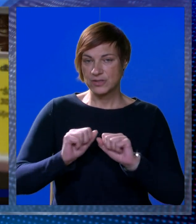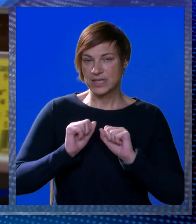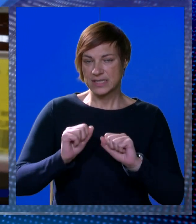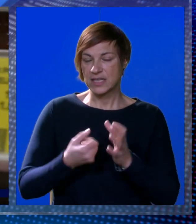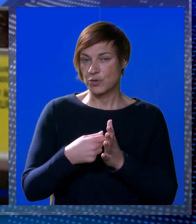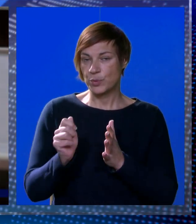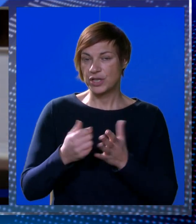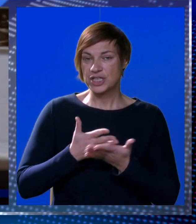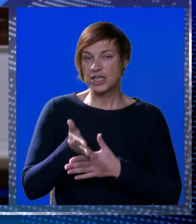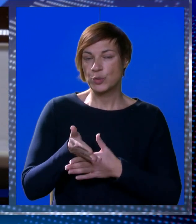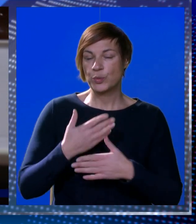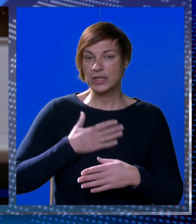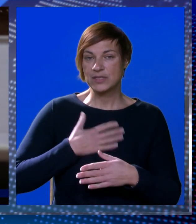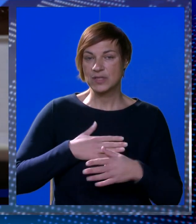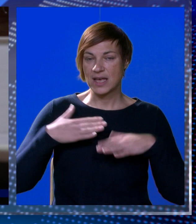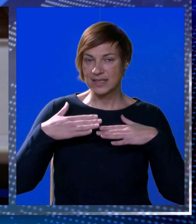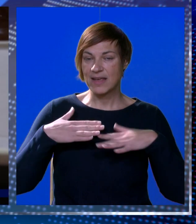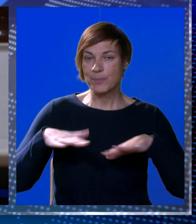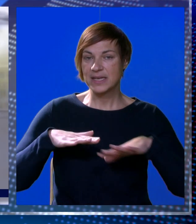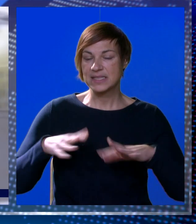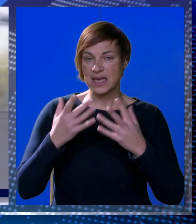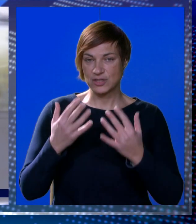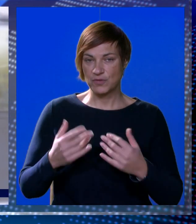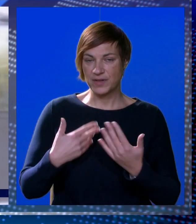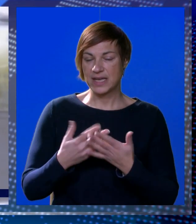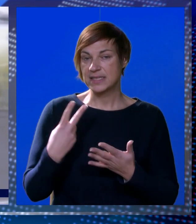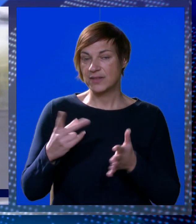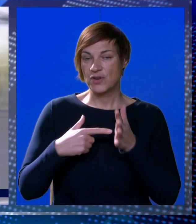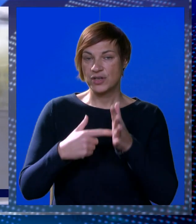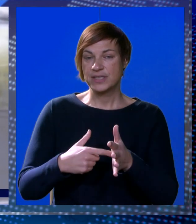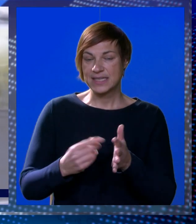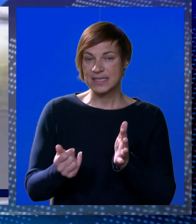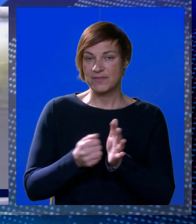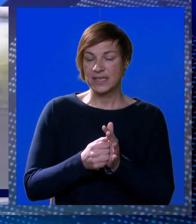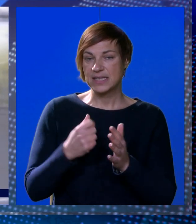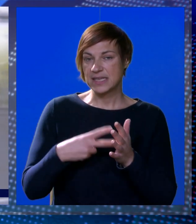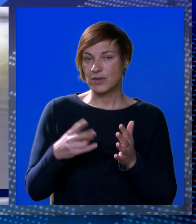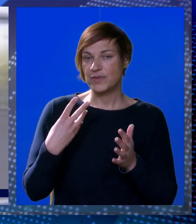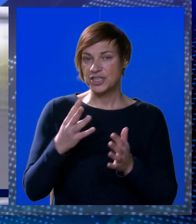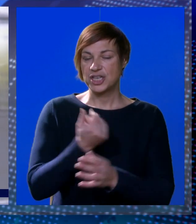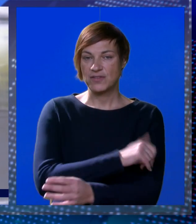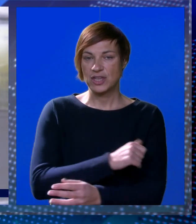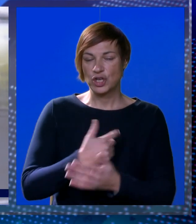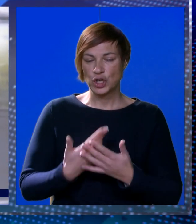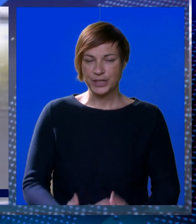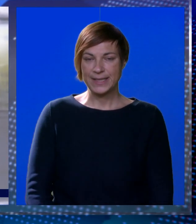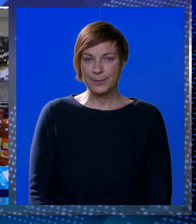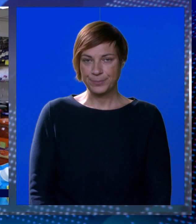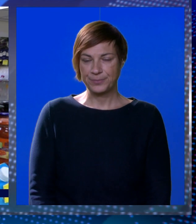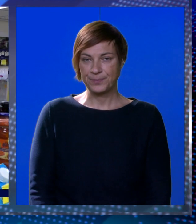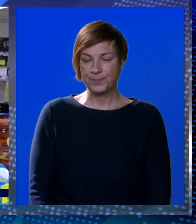udruge za zaštitu potrošača uputili su zahtjev Ministarstvu financija za dvojno iskazivanje cijena i u 2024.